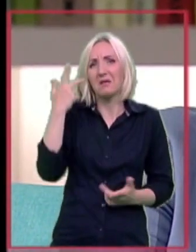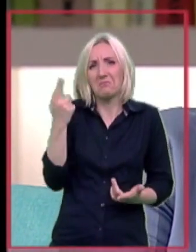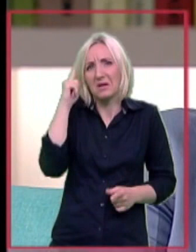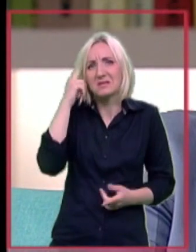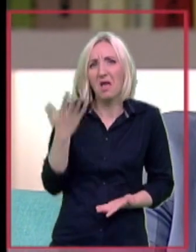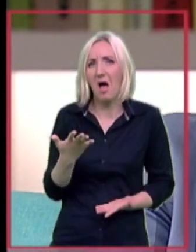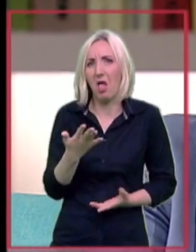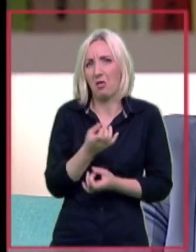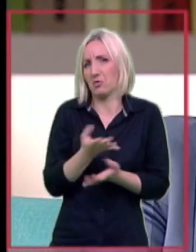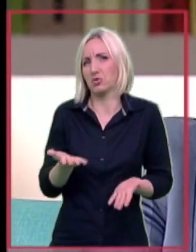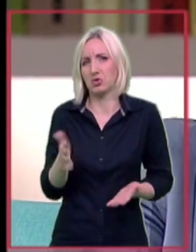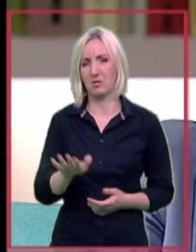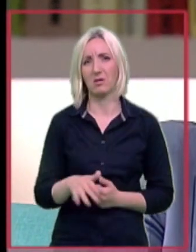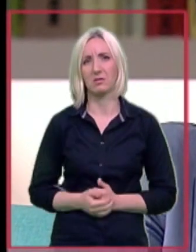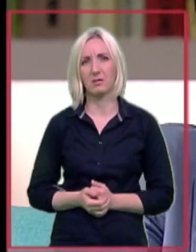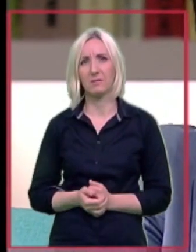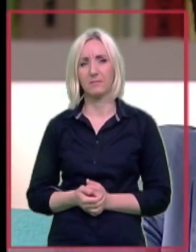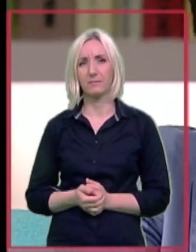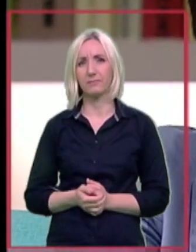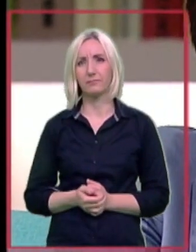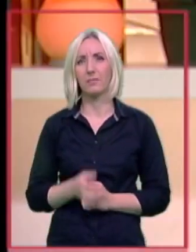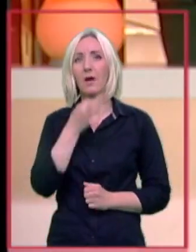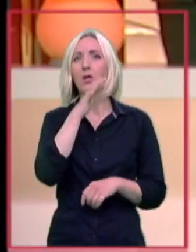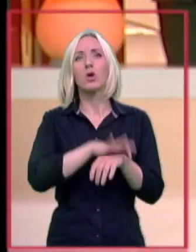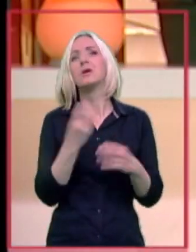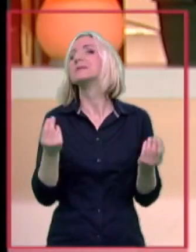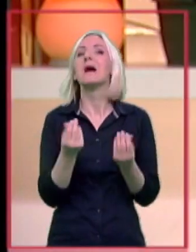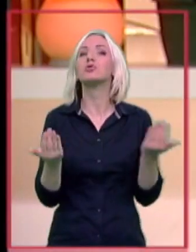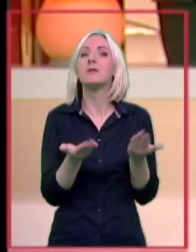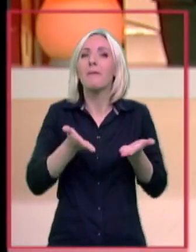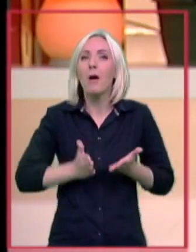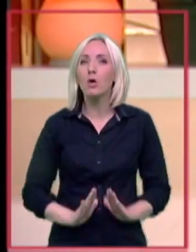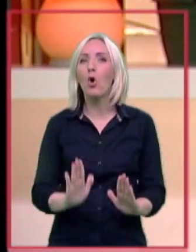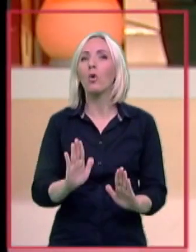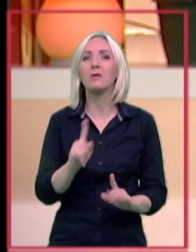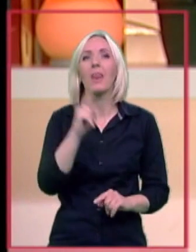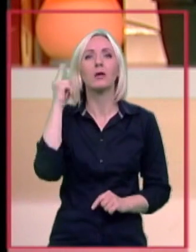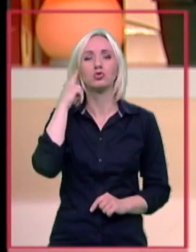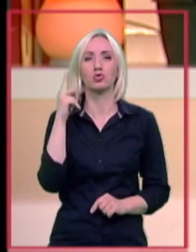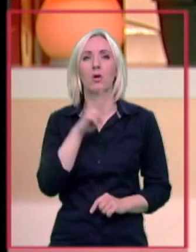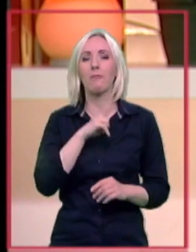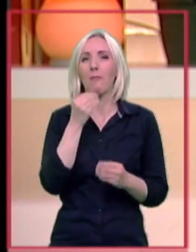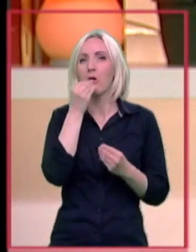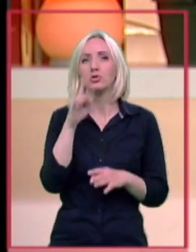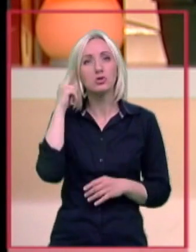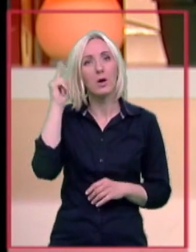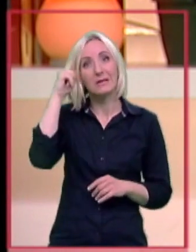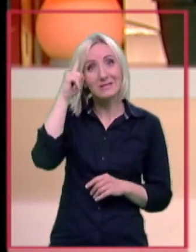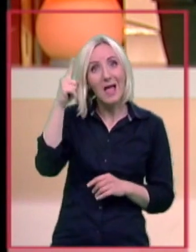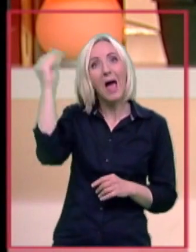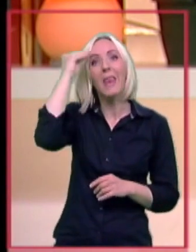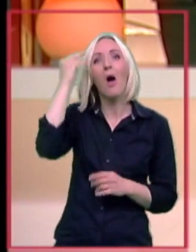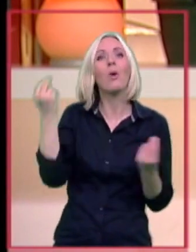nije znala dete ništa. Doktore, zašto se beba rodi i nečuje? I ima oštećenje sluha. Zna li nauka